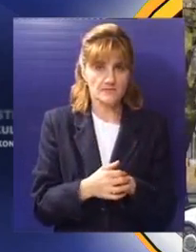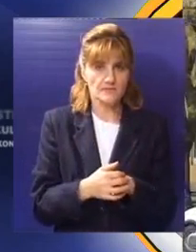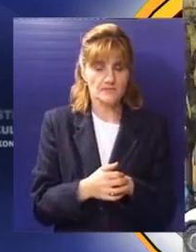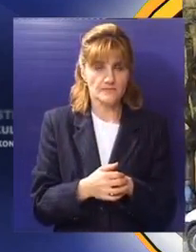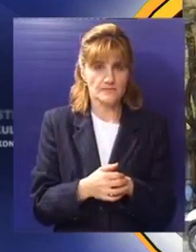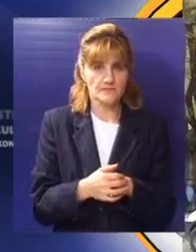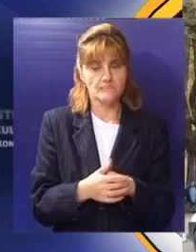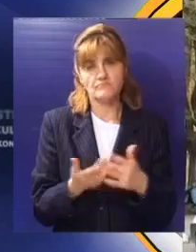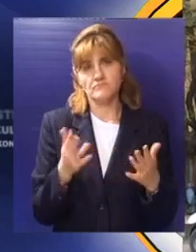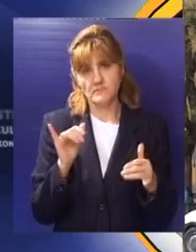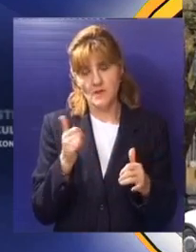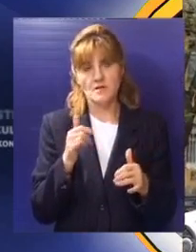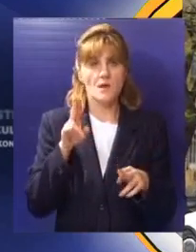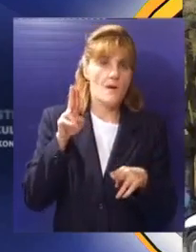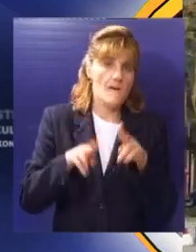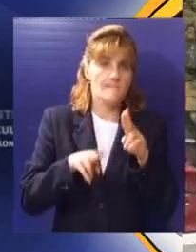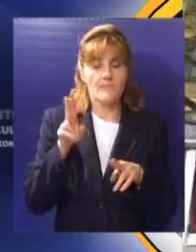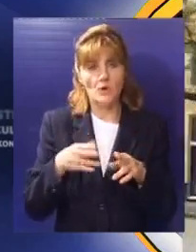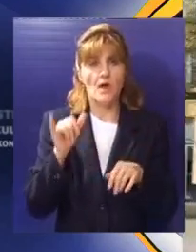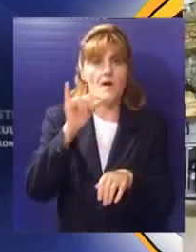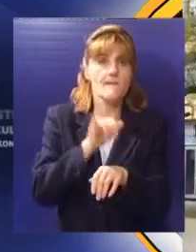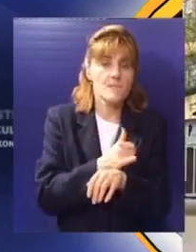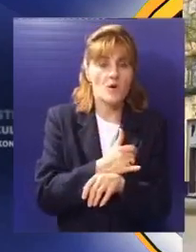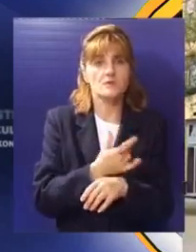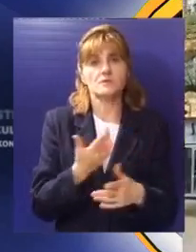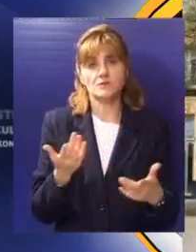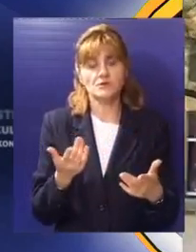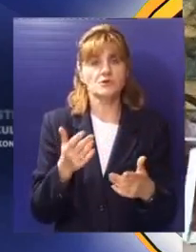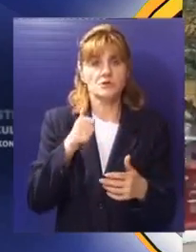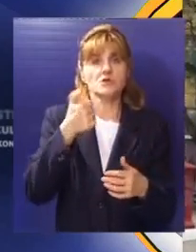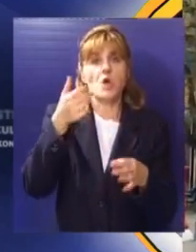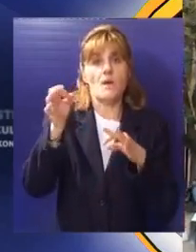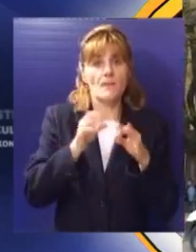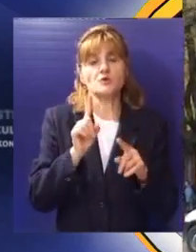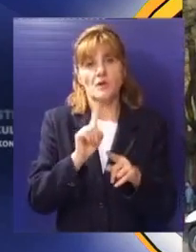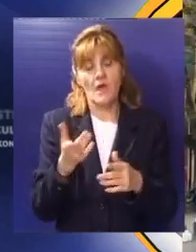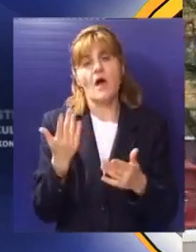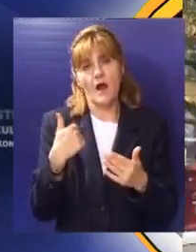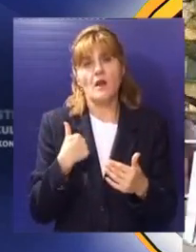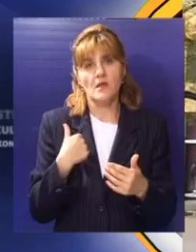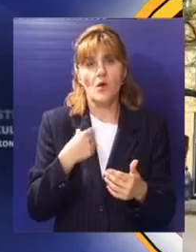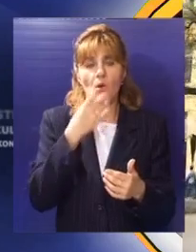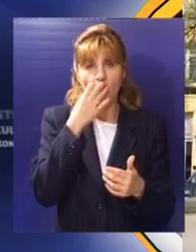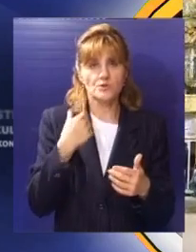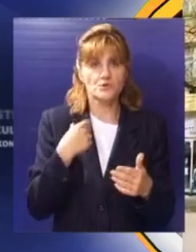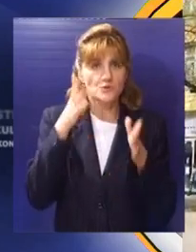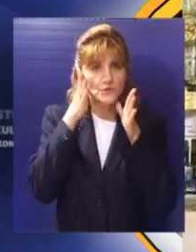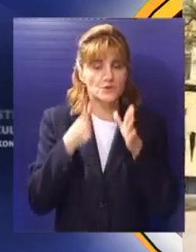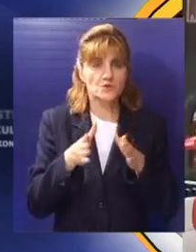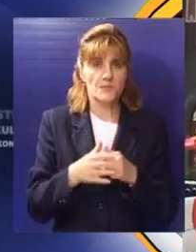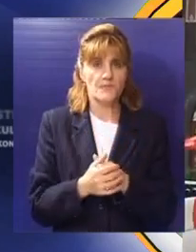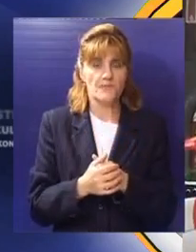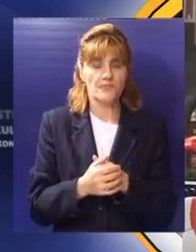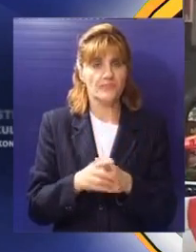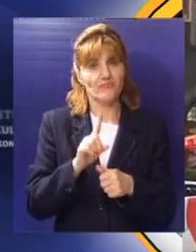prilike što to znači? Pa dobro, možda nekada nešto baš i ne sto posto, ali od prilike da, trudim se da poštujem.